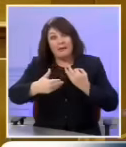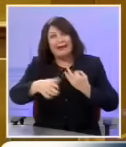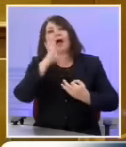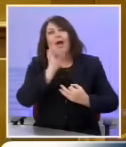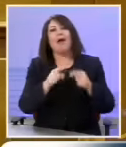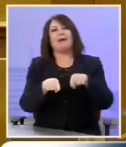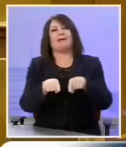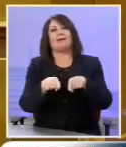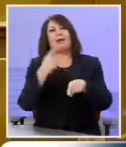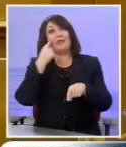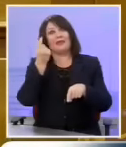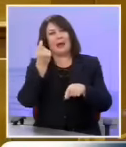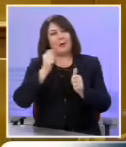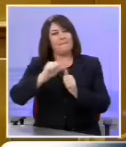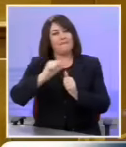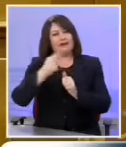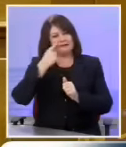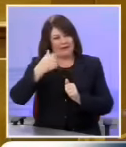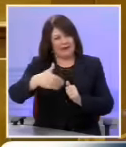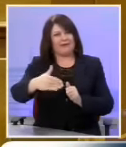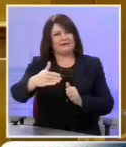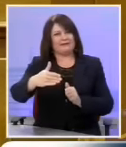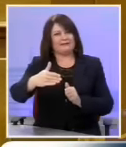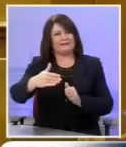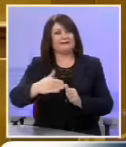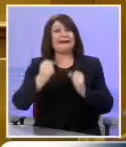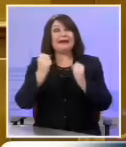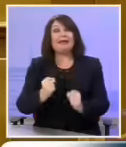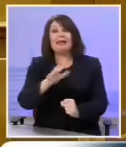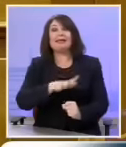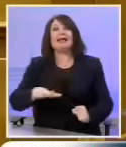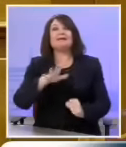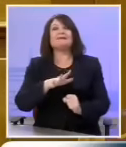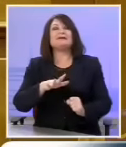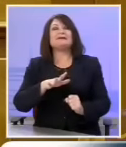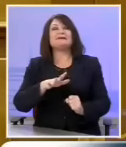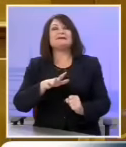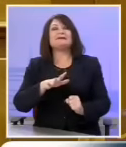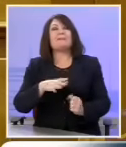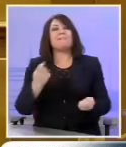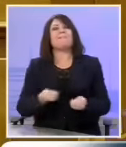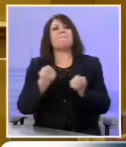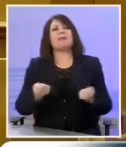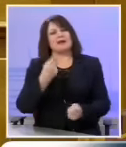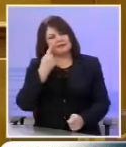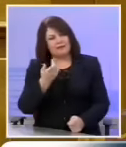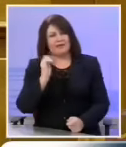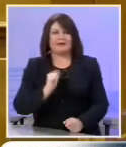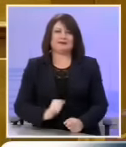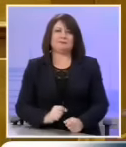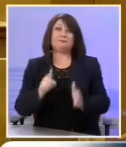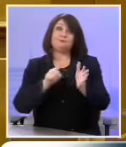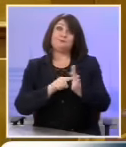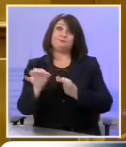Σε λίγους μήνες θα δείτε τι κατάσταση θα έχει διαμορφωθεί στην πράξη. Το